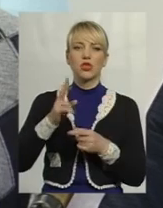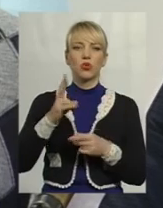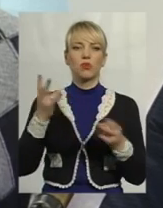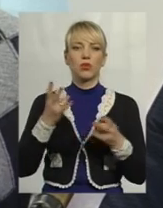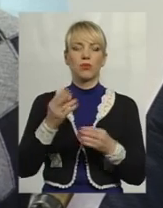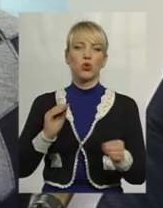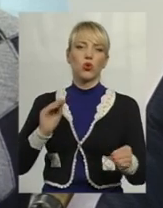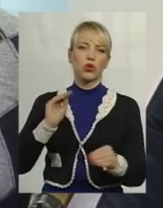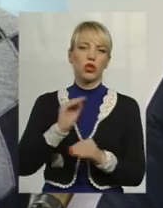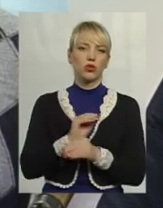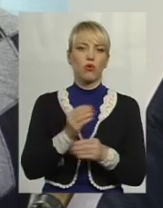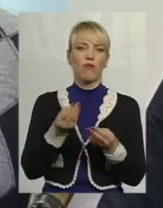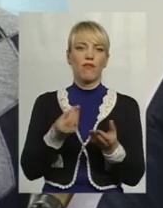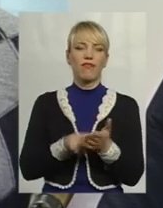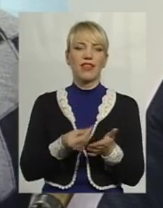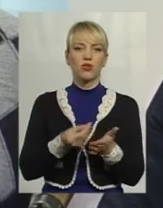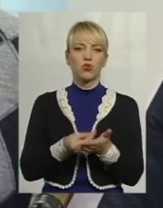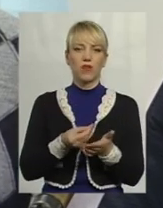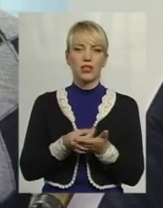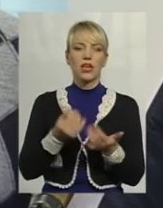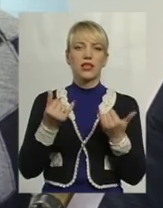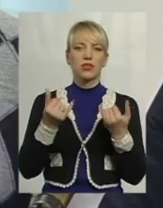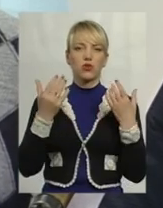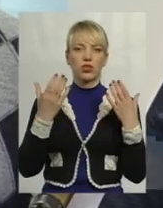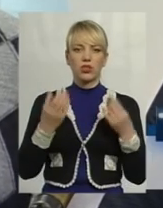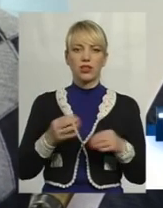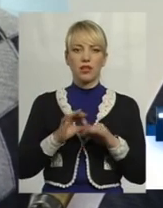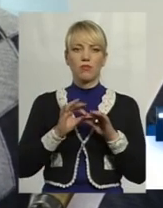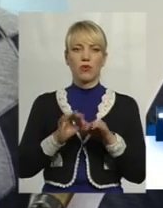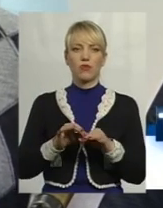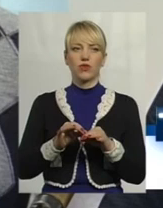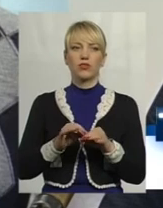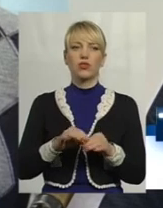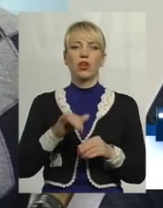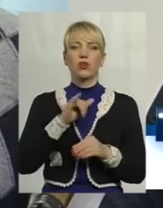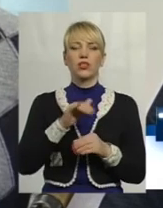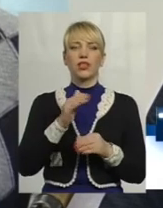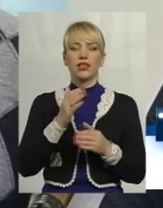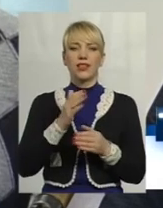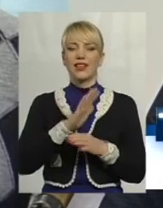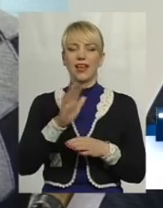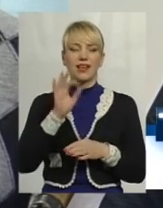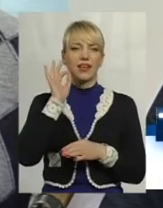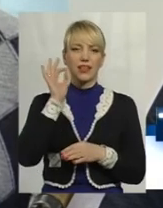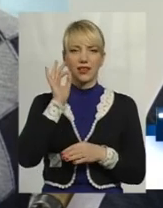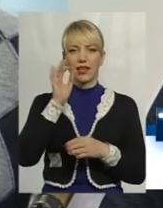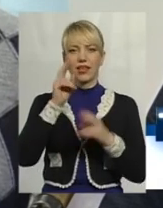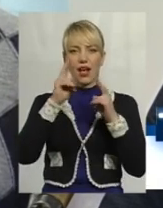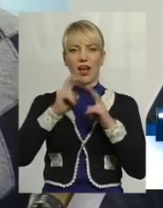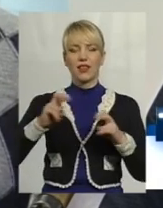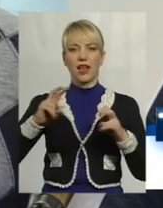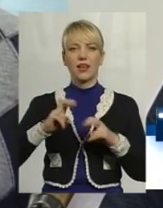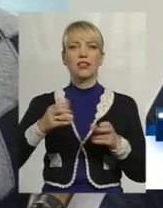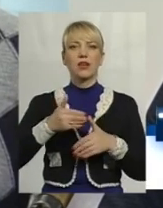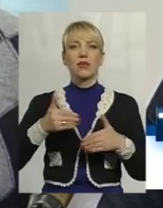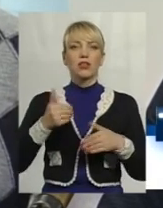фінансування. На сьогоднішній день, провівши, так скажемо, нехитрий аналіз, ми зробили такий